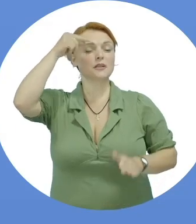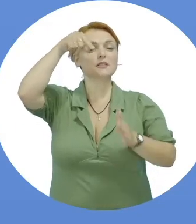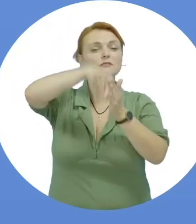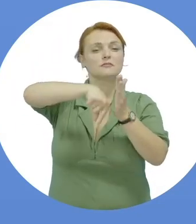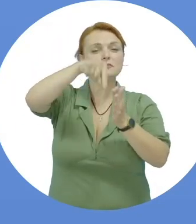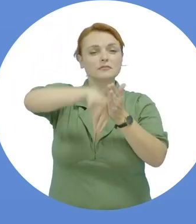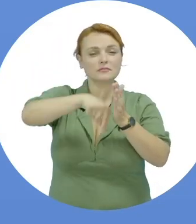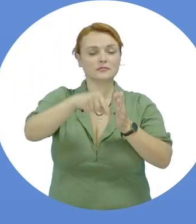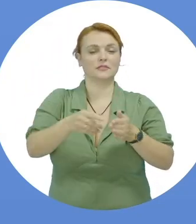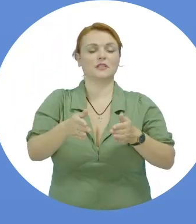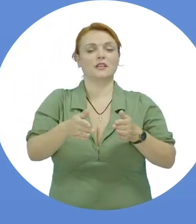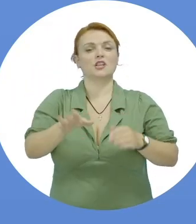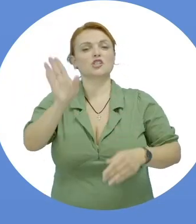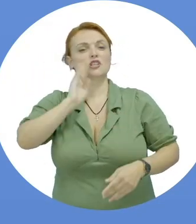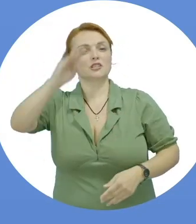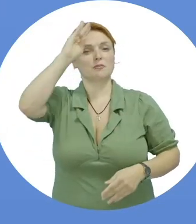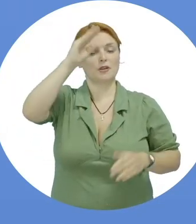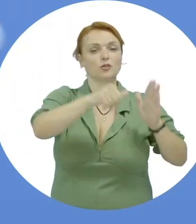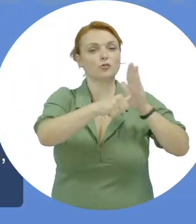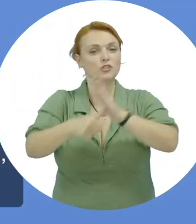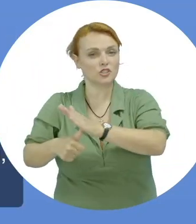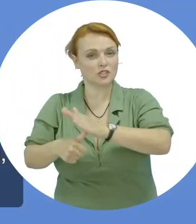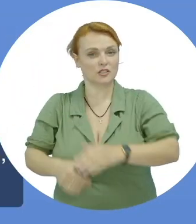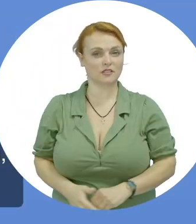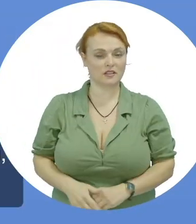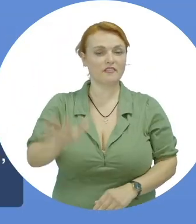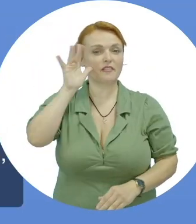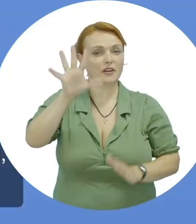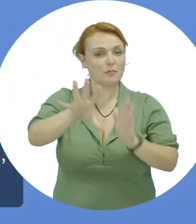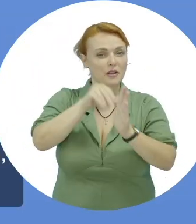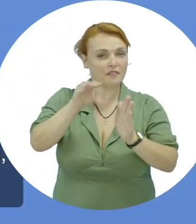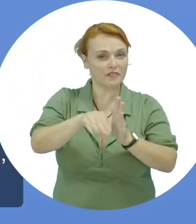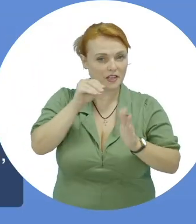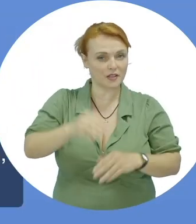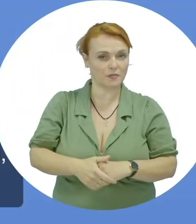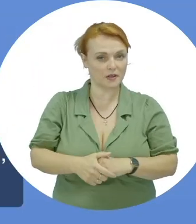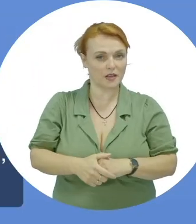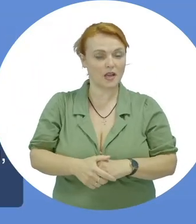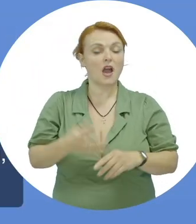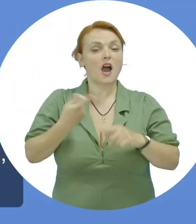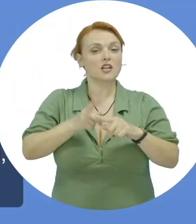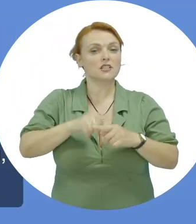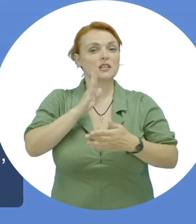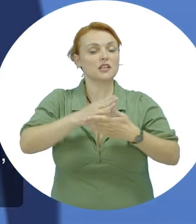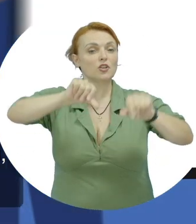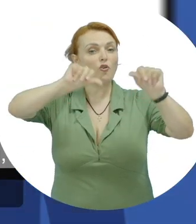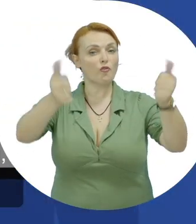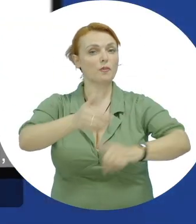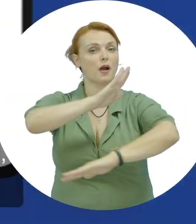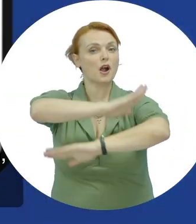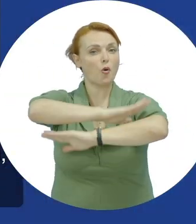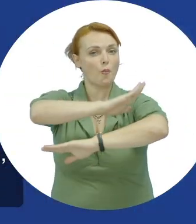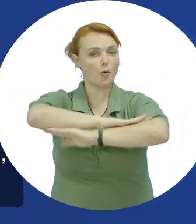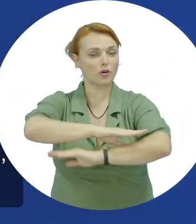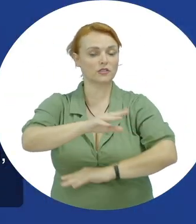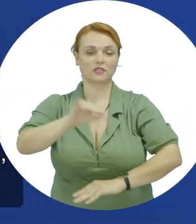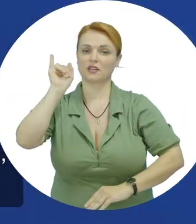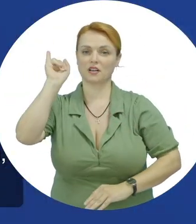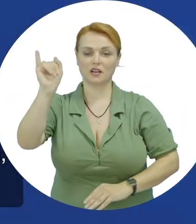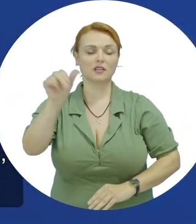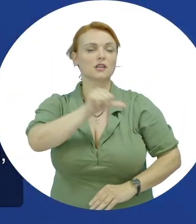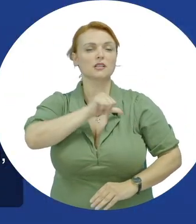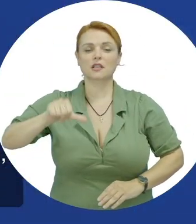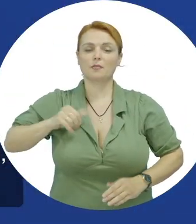Ce este discursul sexist în alegeri? Discursul sexist este o formă de comportament violent folosit